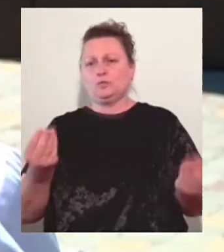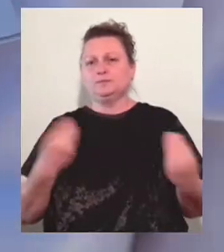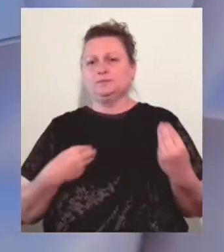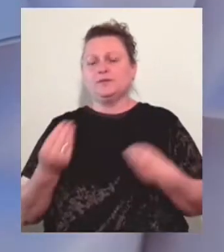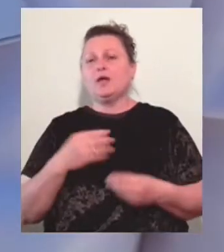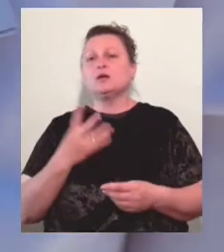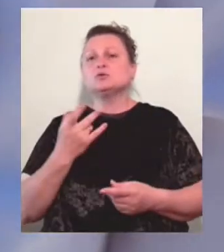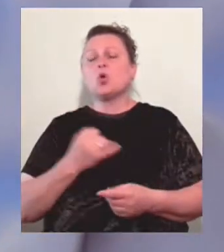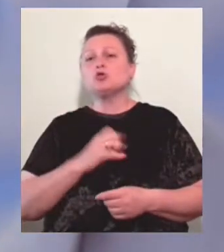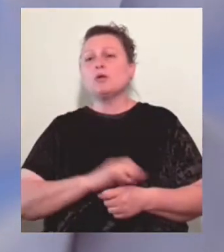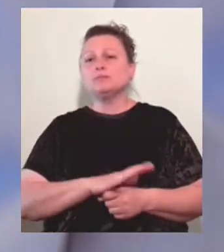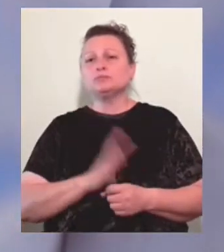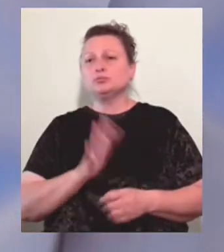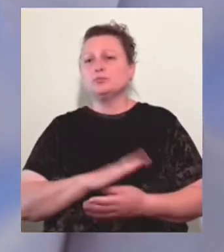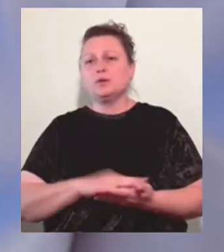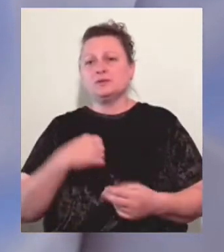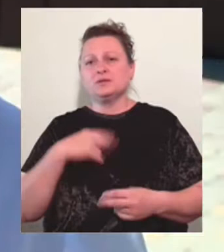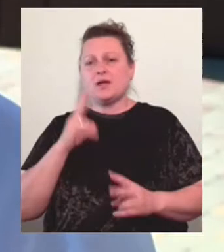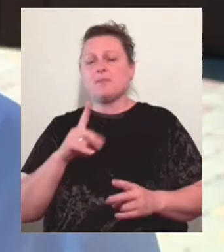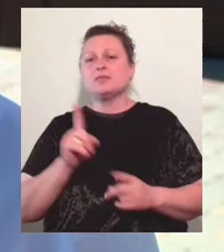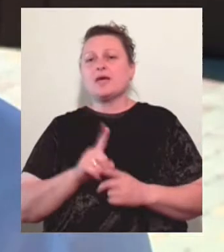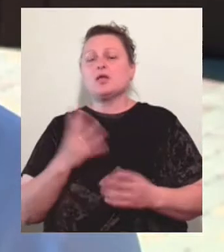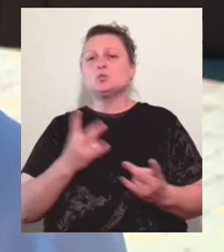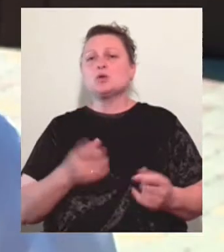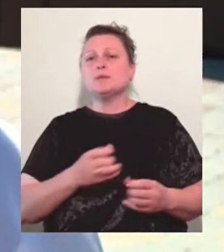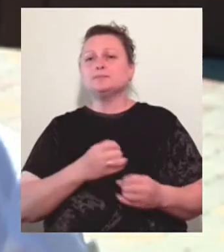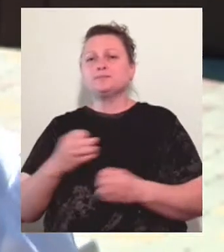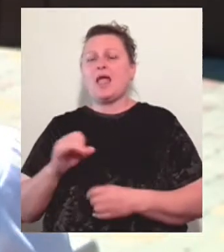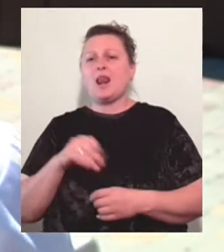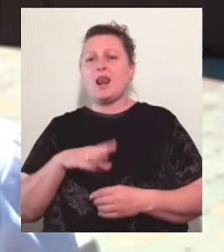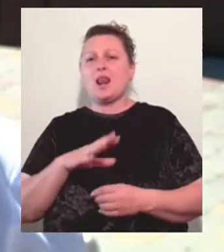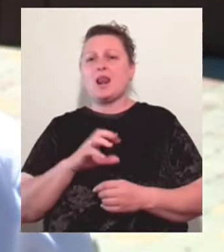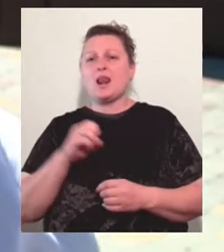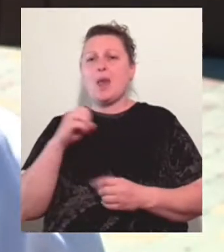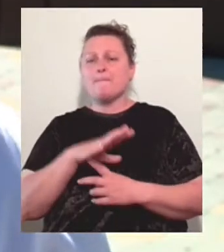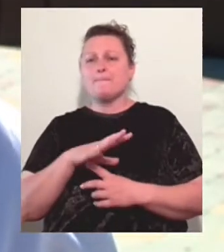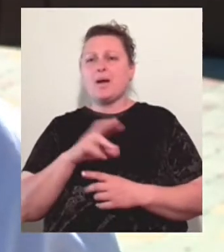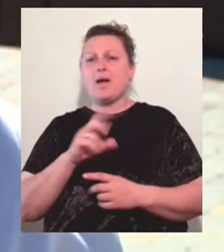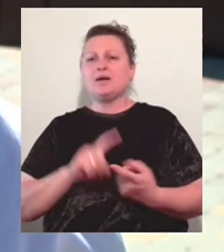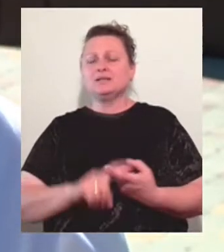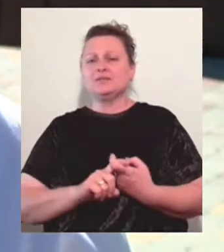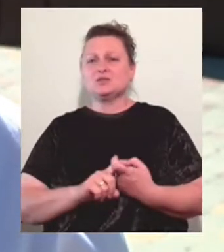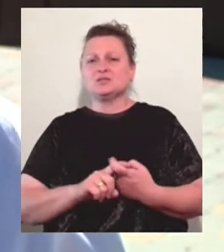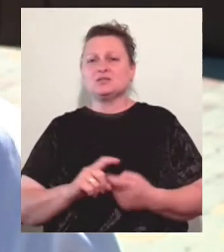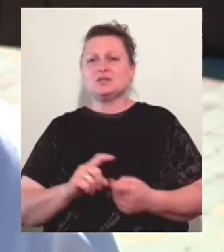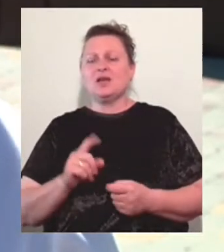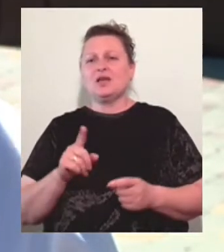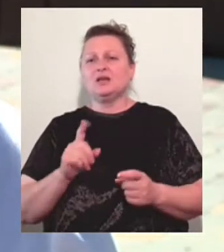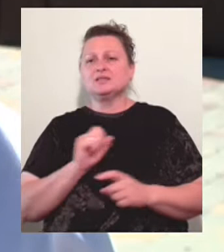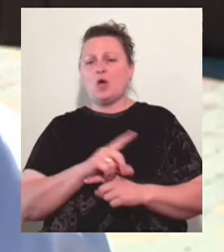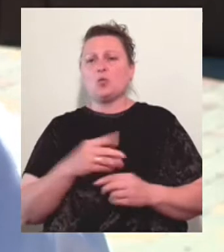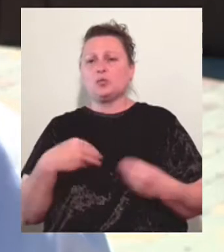продліться. Нужні бактерицидні лампи переносні. От ми вже дали таку заявку, вони завжди потрібні. Ось